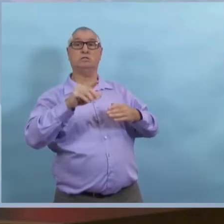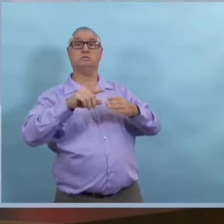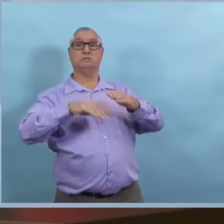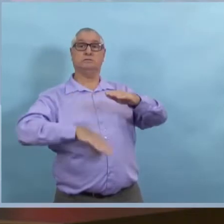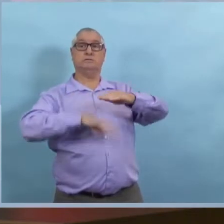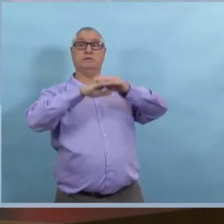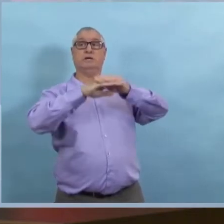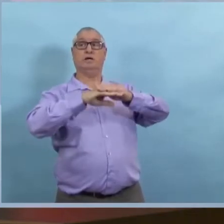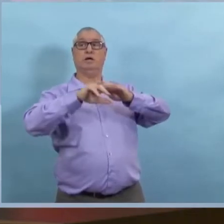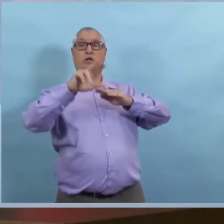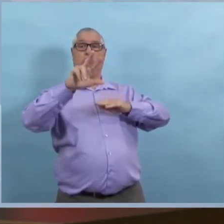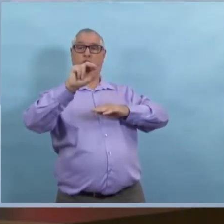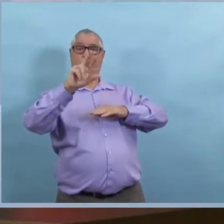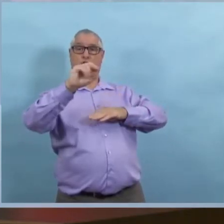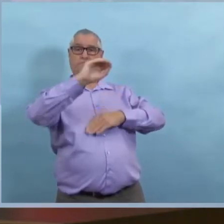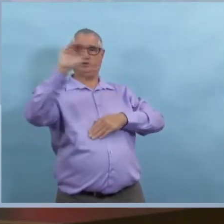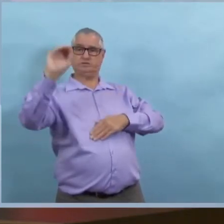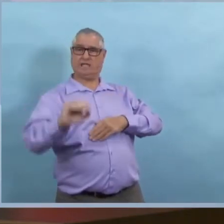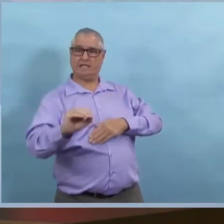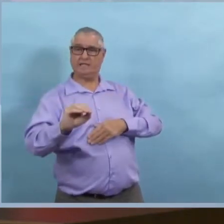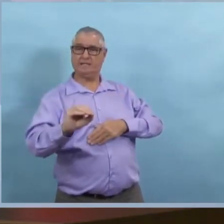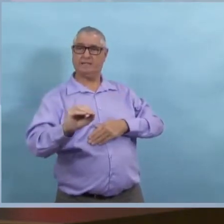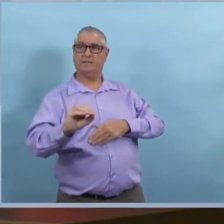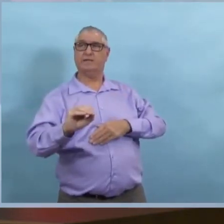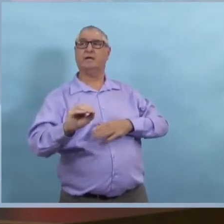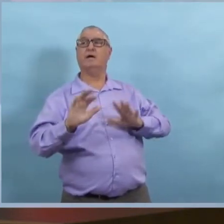l'ordre de santé publique qui est en vigueur.